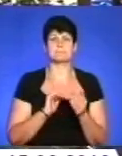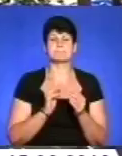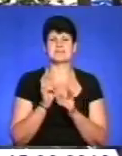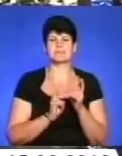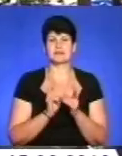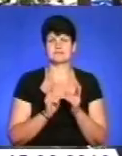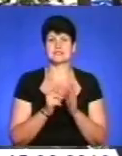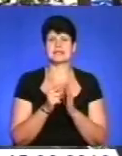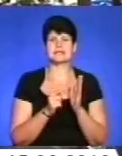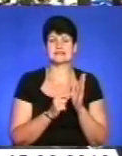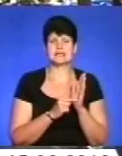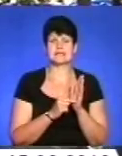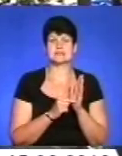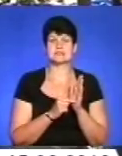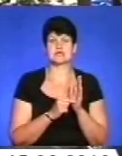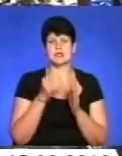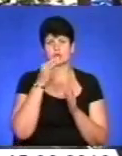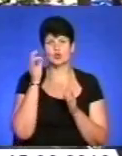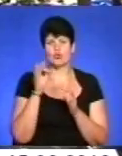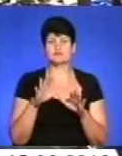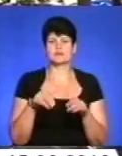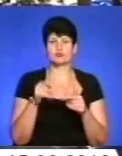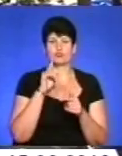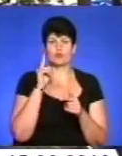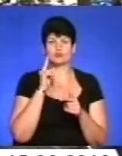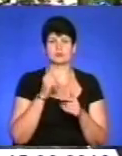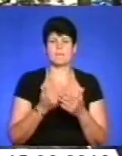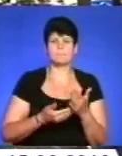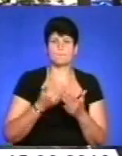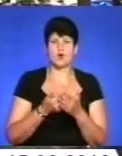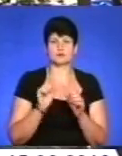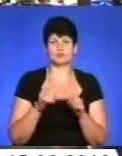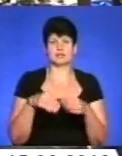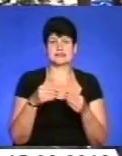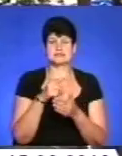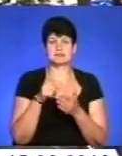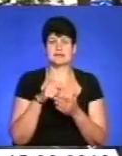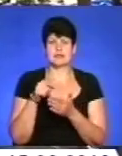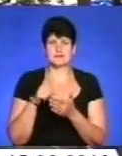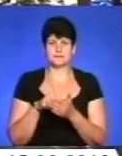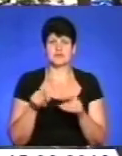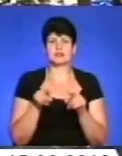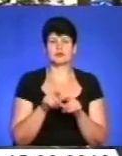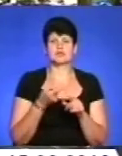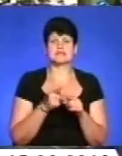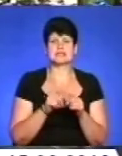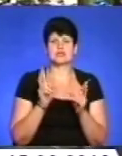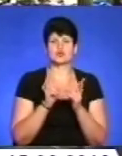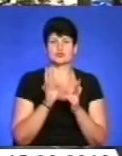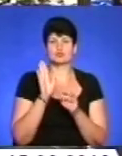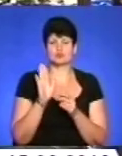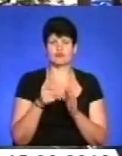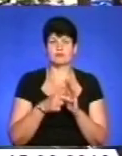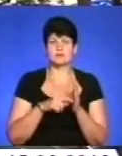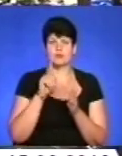які діляться в такій інформальній атмосфері, діляться досвідом, дають молоді якісь поради, молоді можуть поставити запитання. Також ця зустріч буде відбуватися в приміщенні